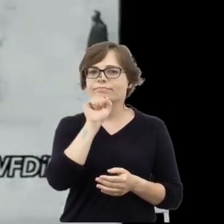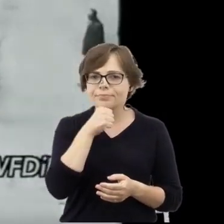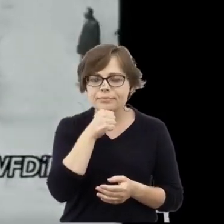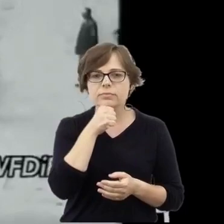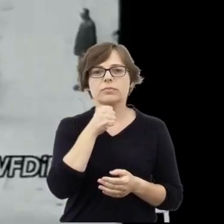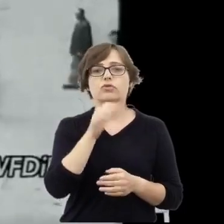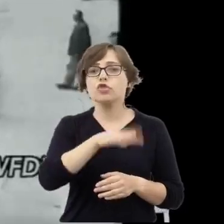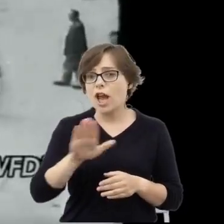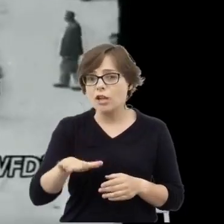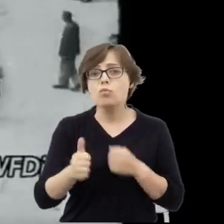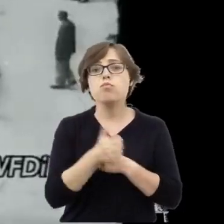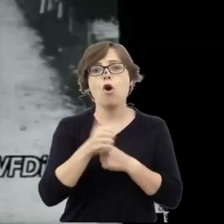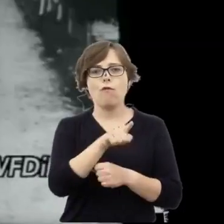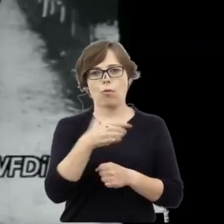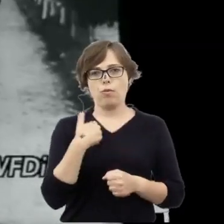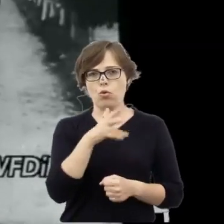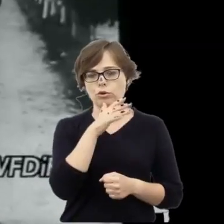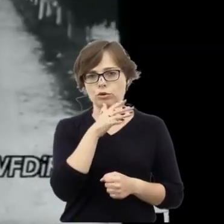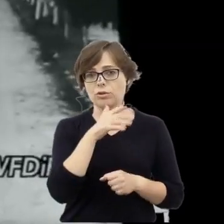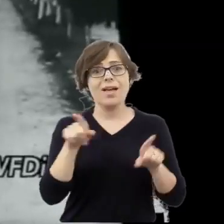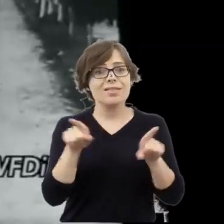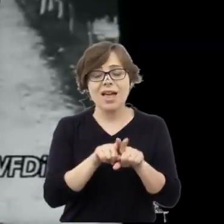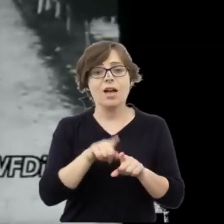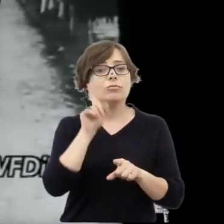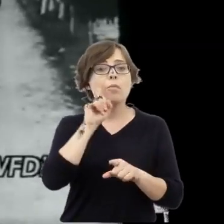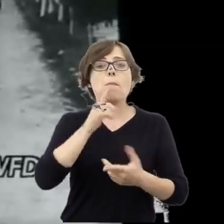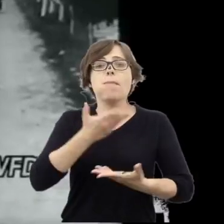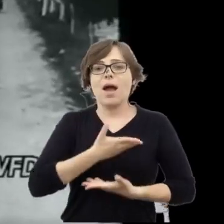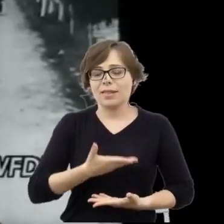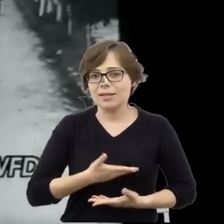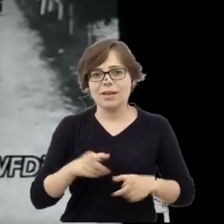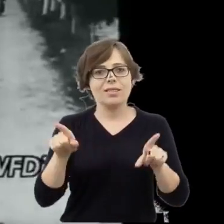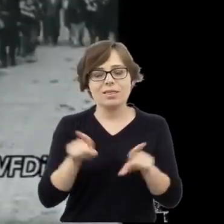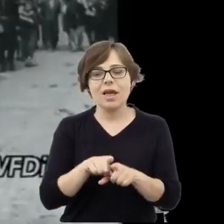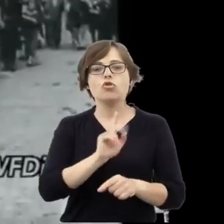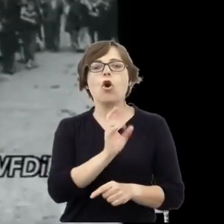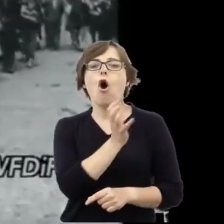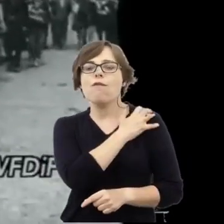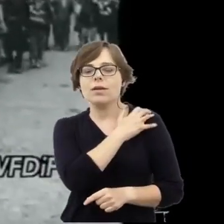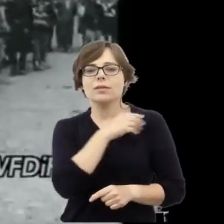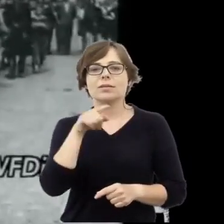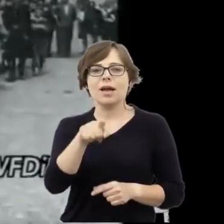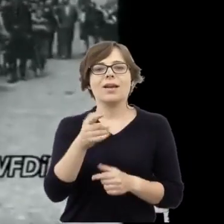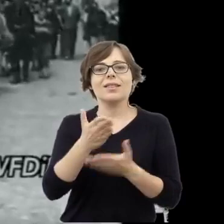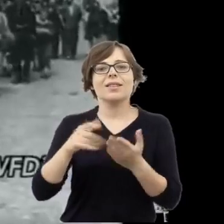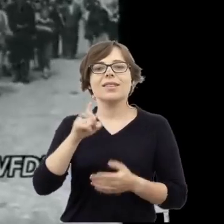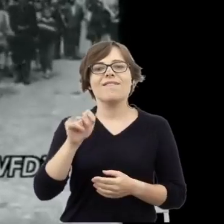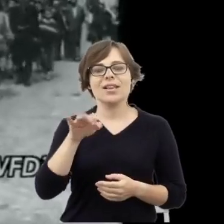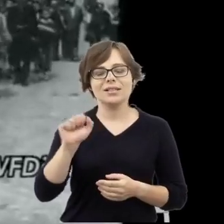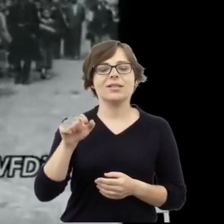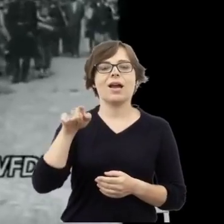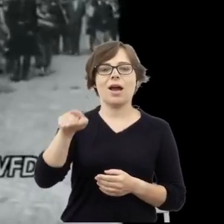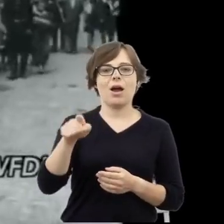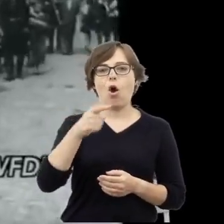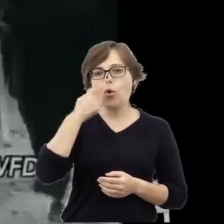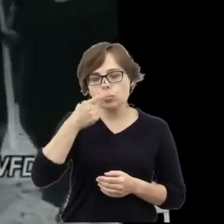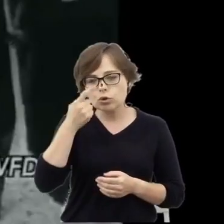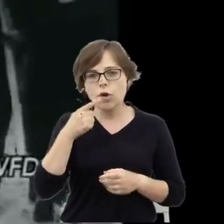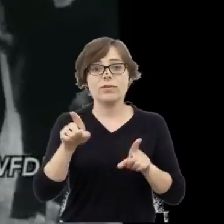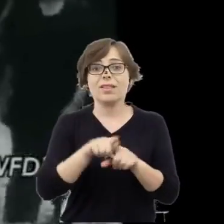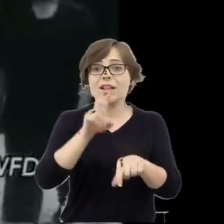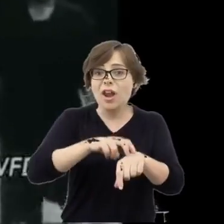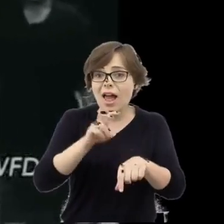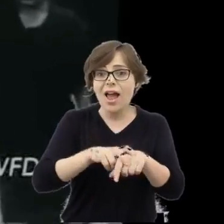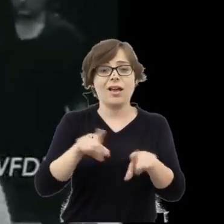Żydami. Nie oszczędzono partyzanta, oficera dywizji kościuszkowskiej, lekarza i niemowlęcia. Za trumnami